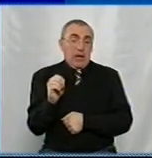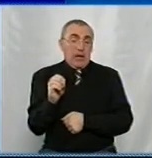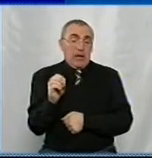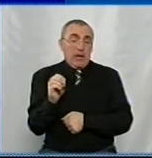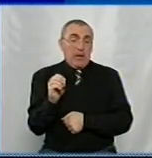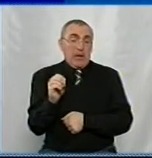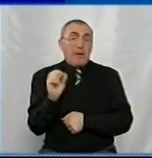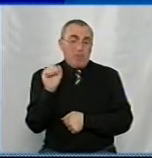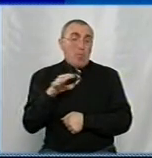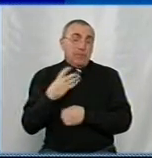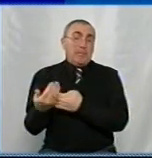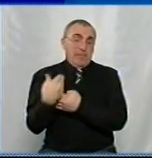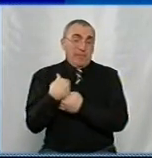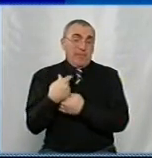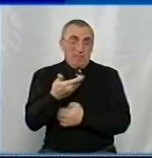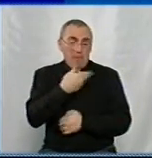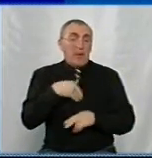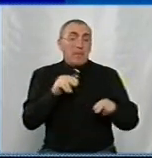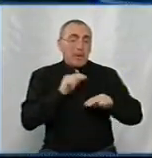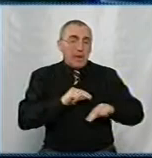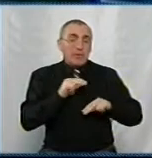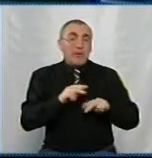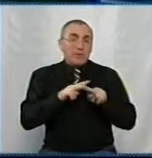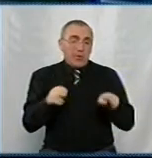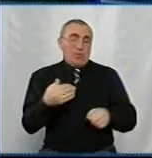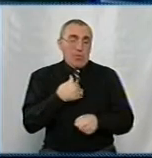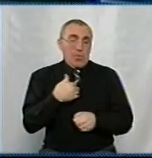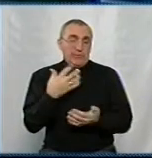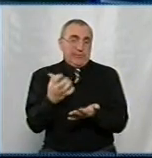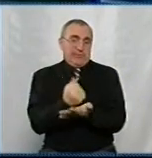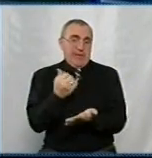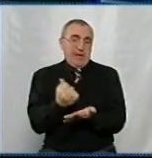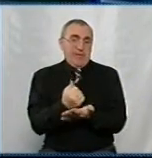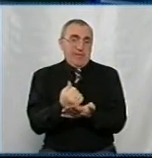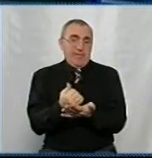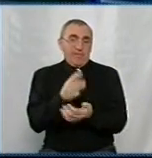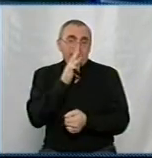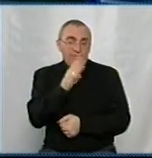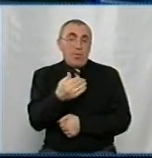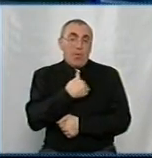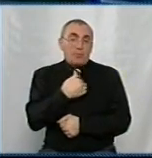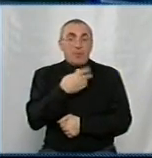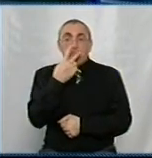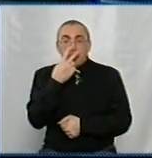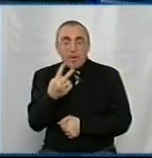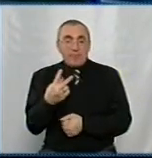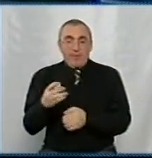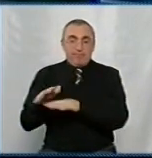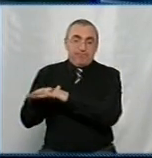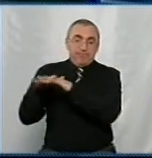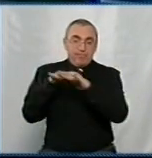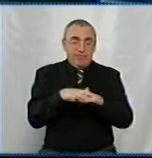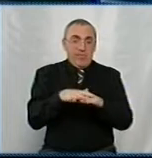Ні, він може і прийде. Але ми ж працівники теж хочемо мати заробітну плату, хочемо бачити ці надходження